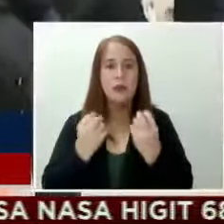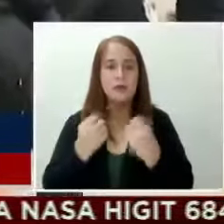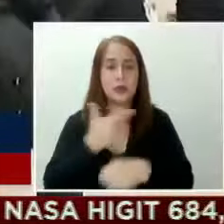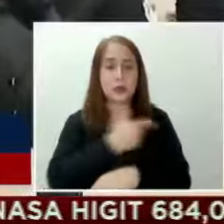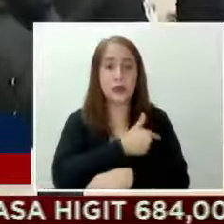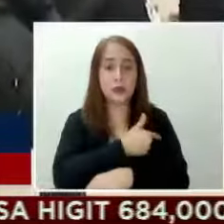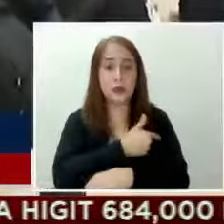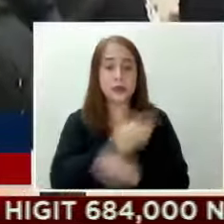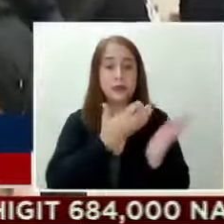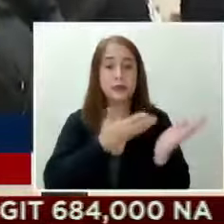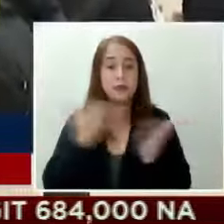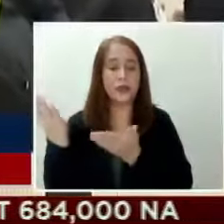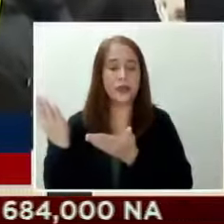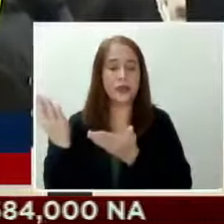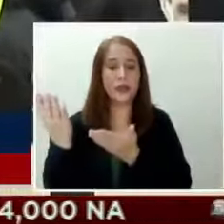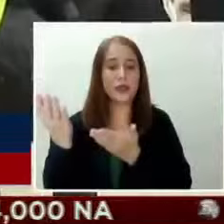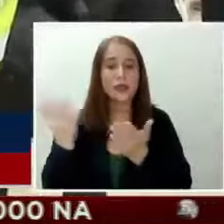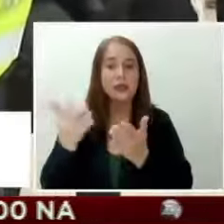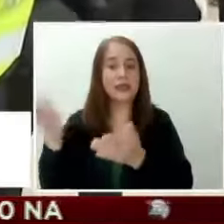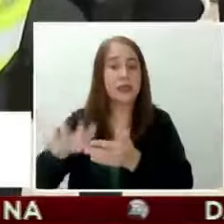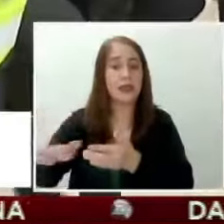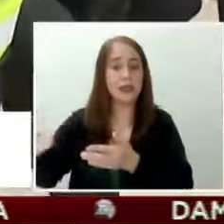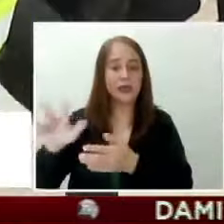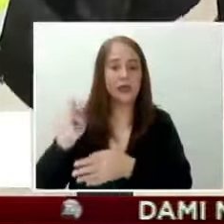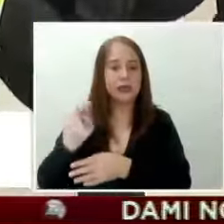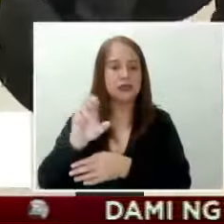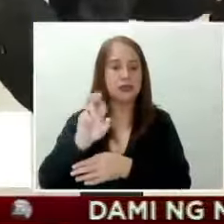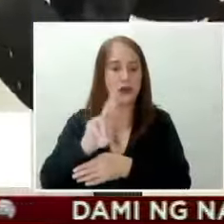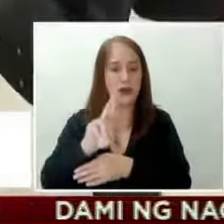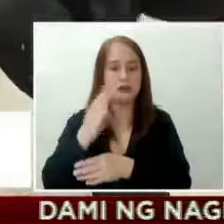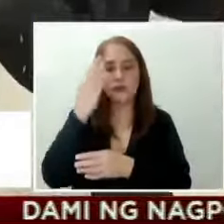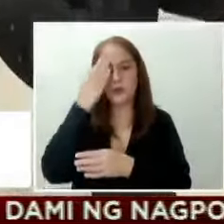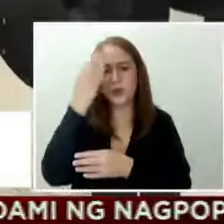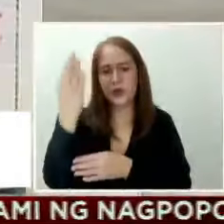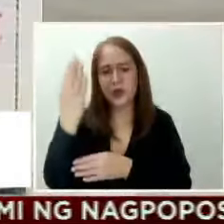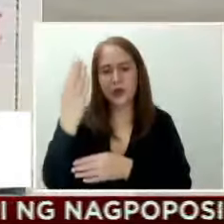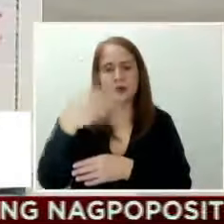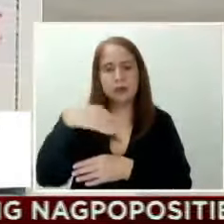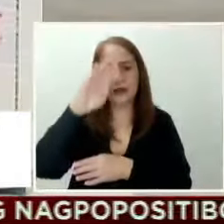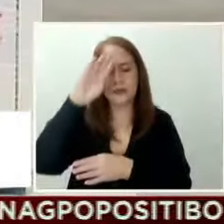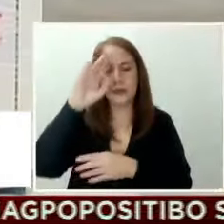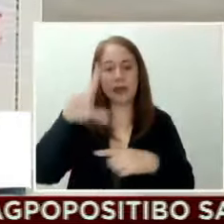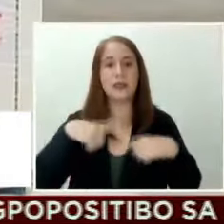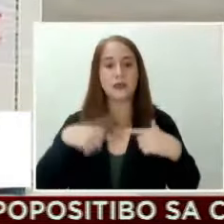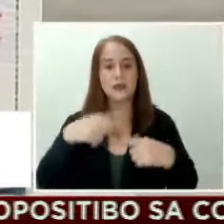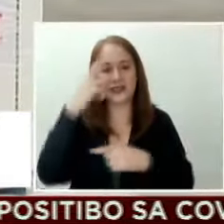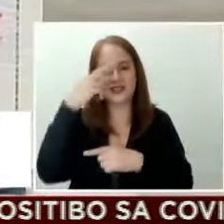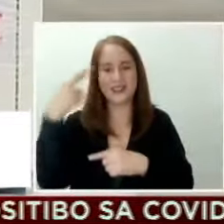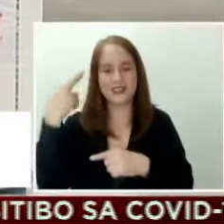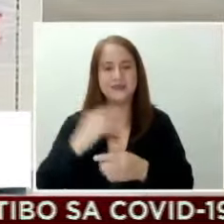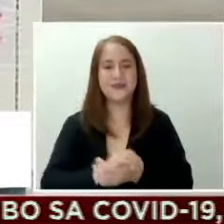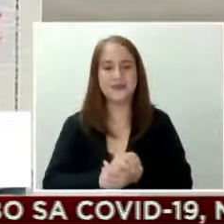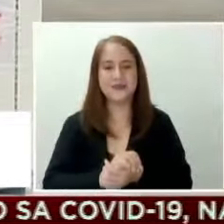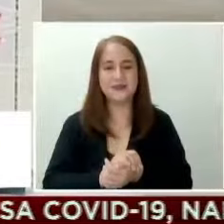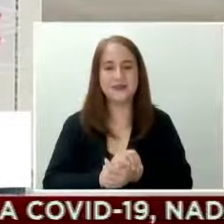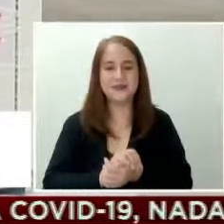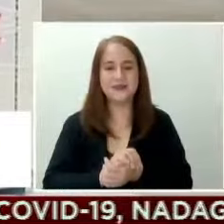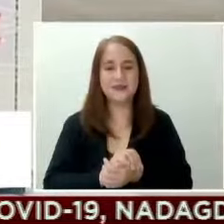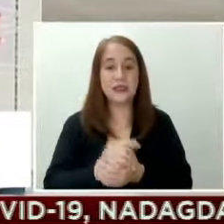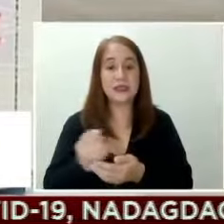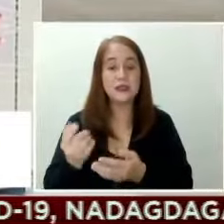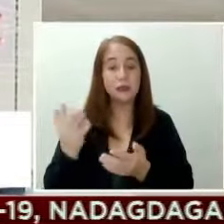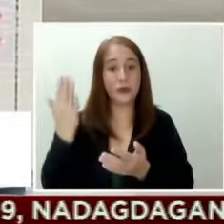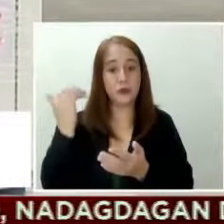dadalhin dun sa area ng NCR, Burakan, Cavite, Laguna, Rizal. So, dahil dito